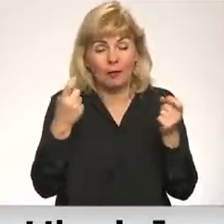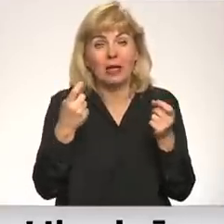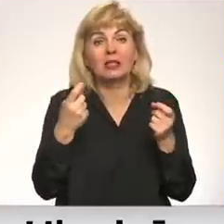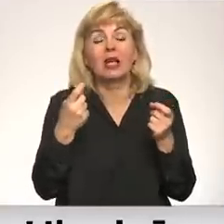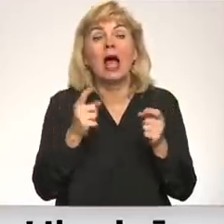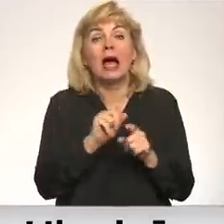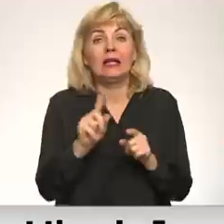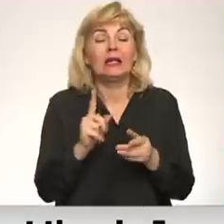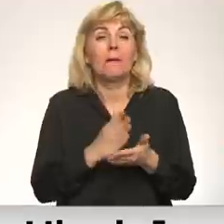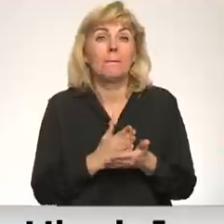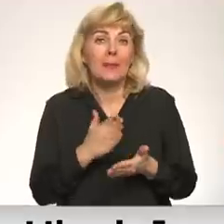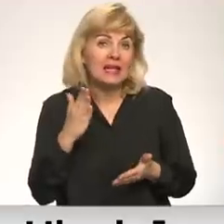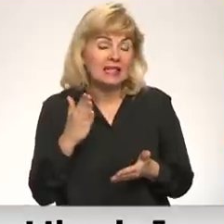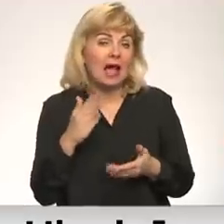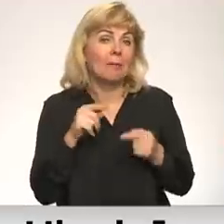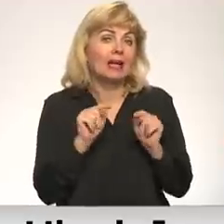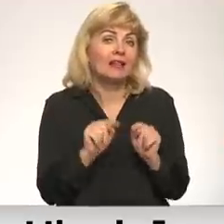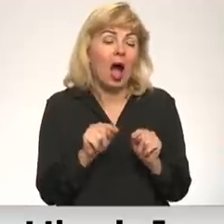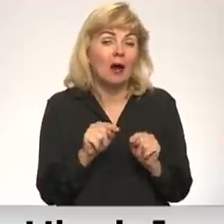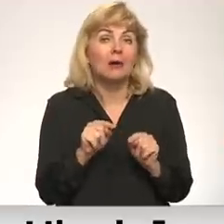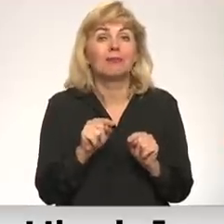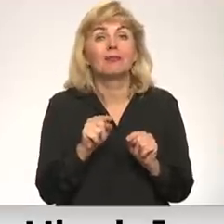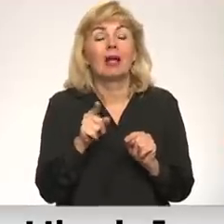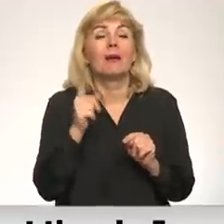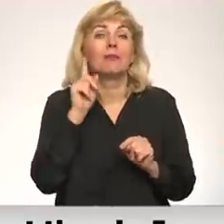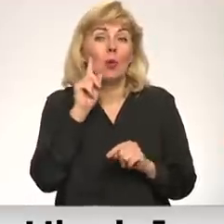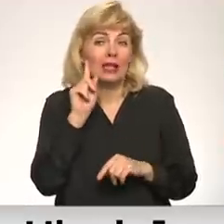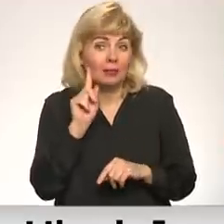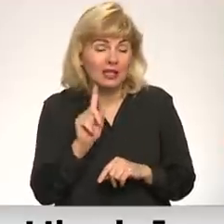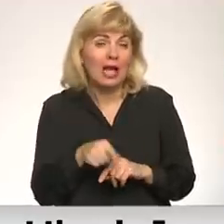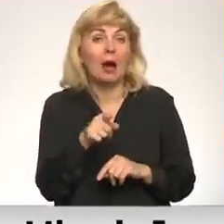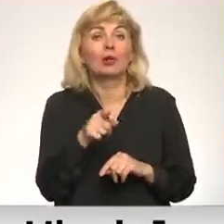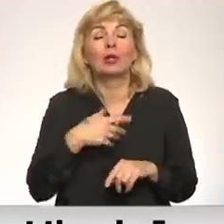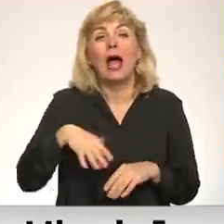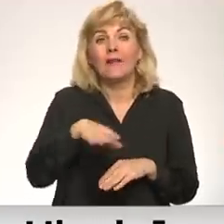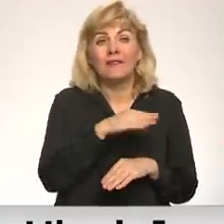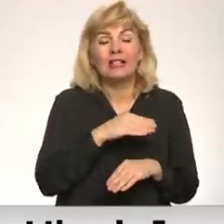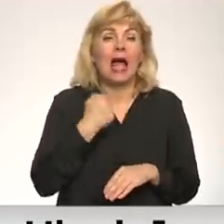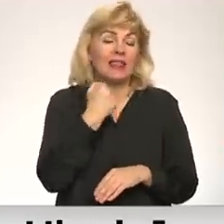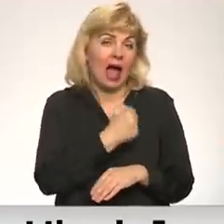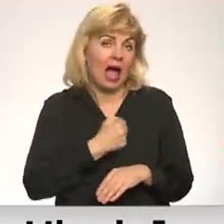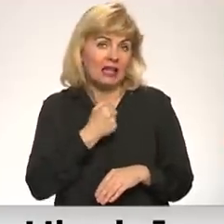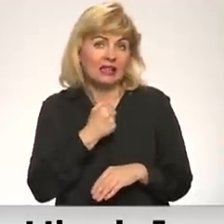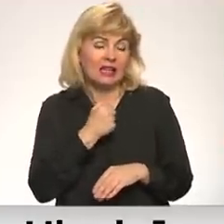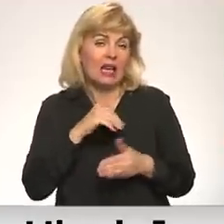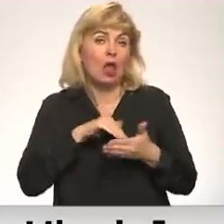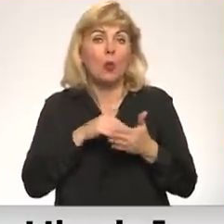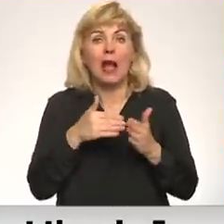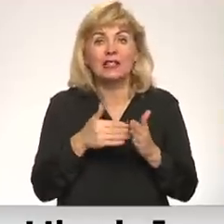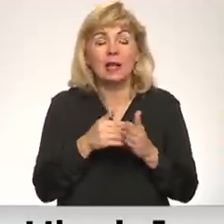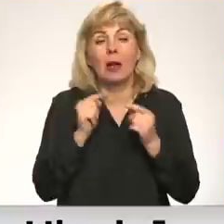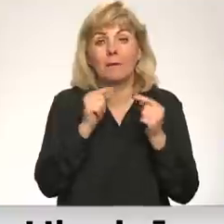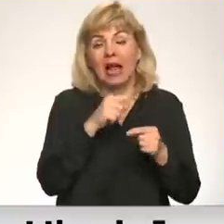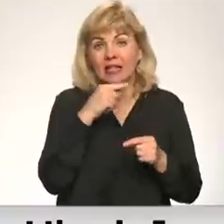ir no vienas puses saprotami visai naidīgi noskaņojumi pret Krieviju